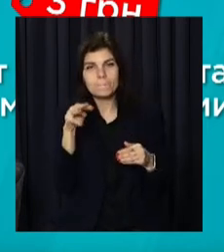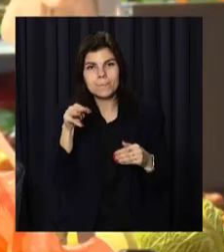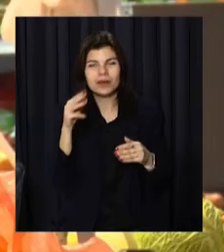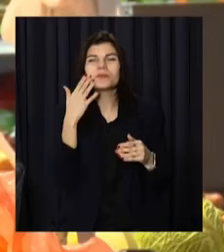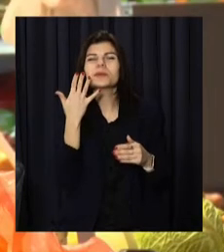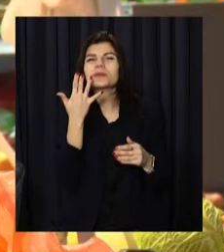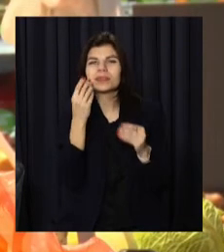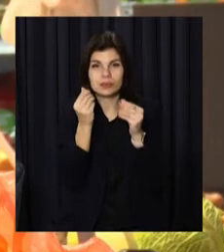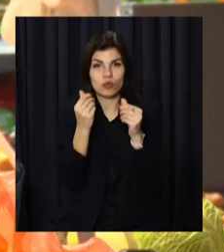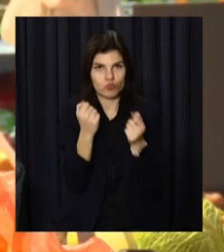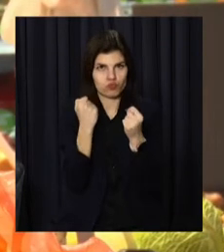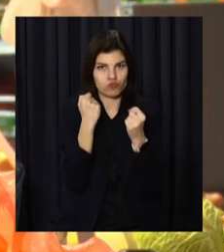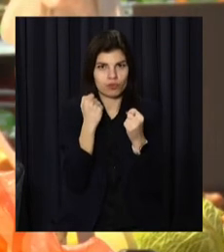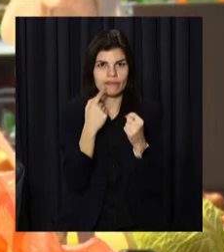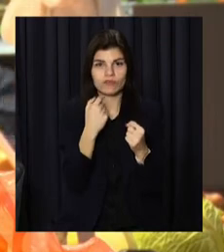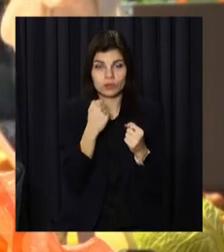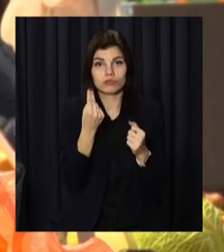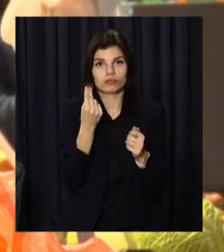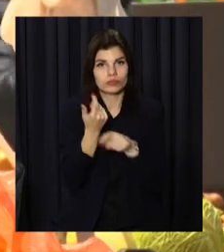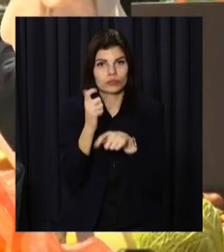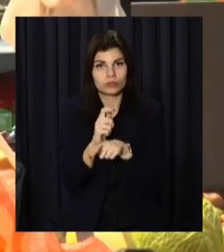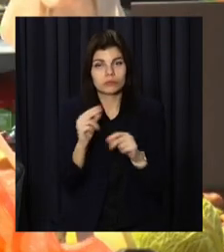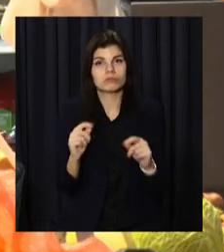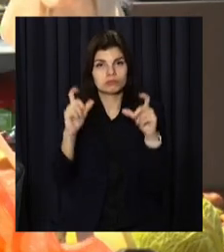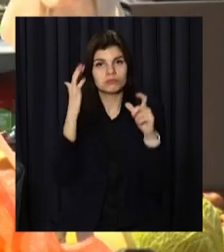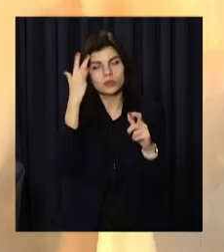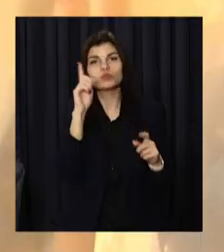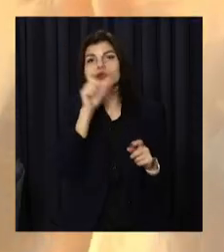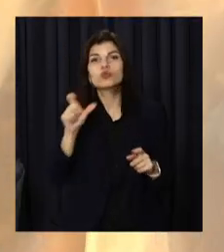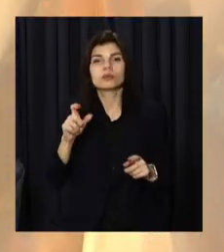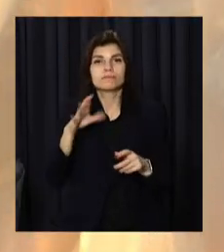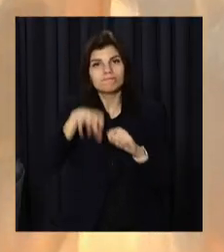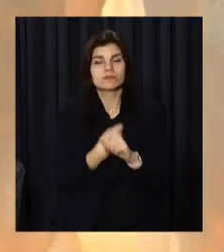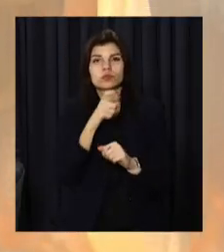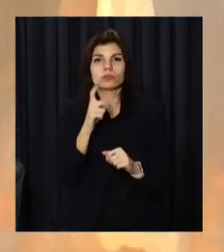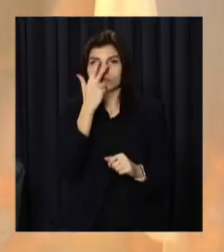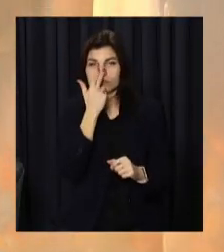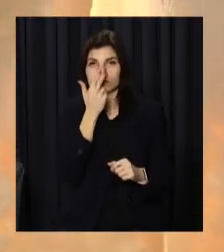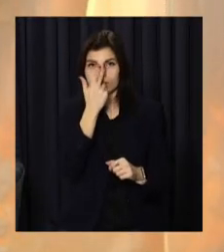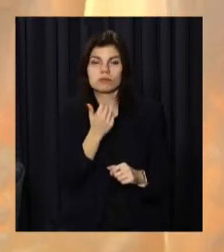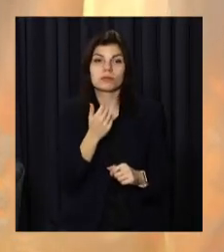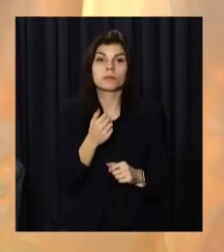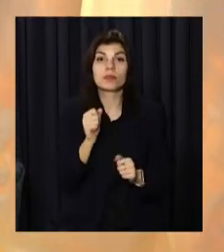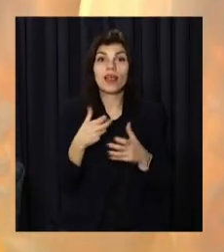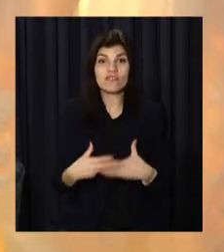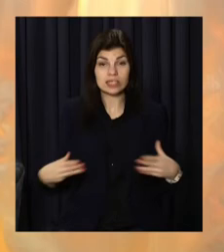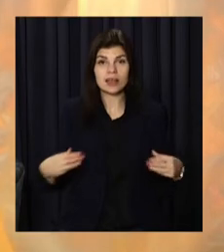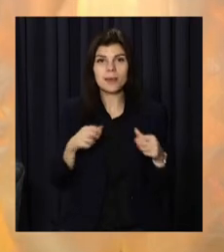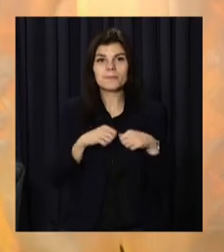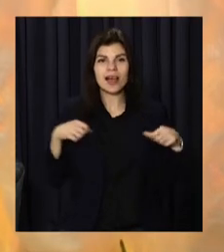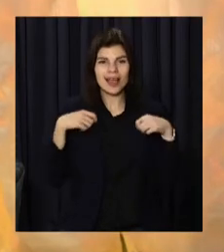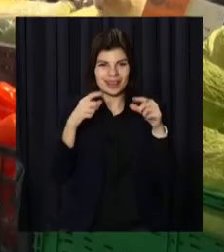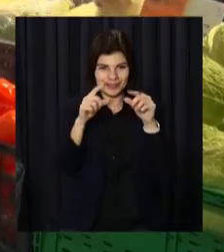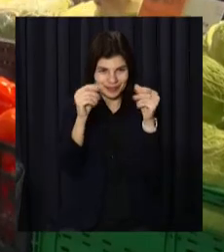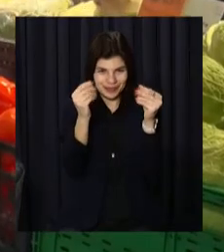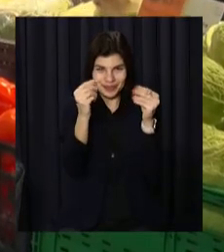пропонують на касах супермаркетів. Що стосується популярних пакетів маєчок, їх заборонять продавати вже з весни. А згодом з